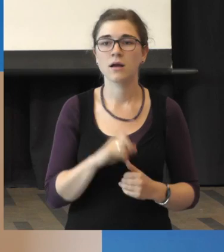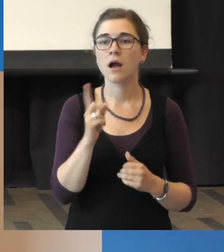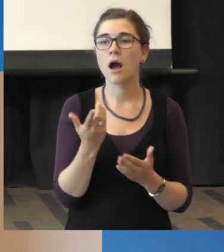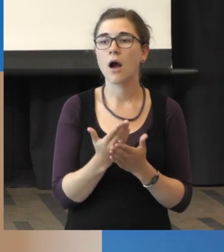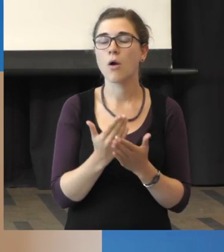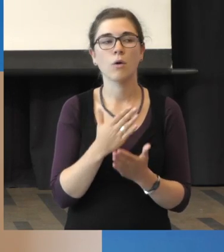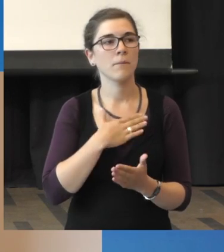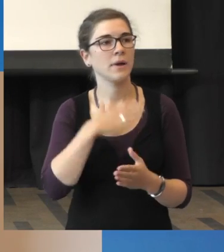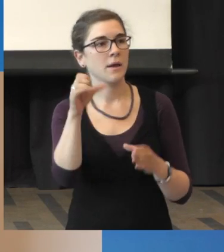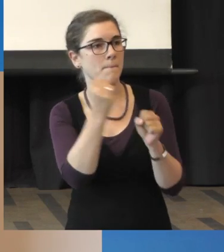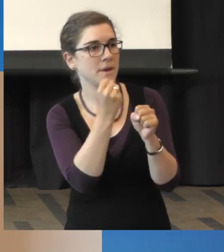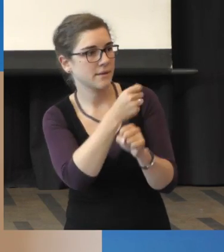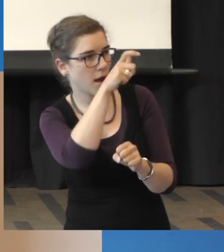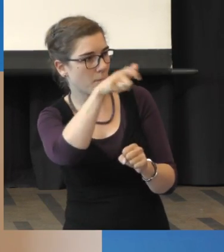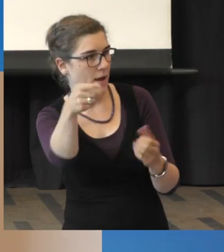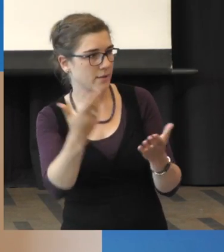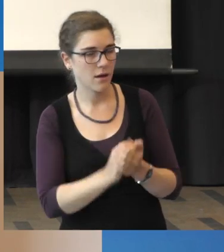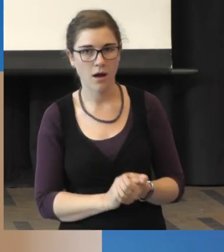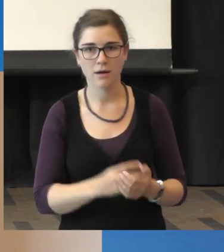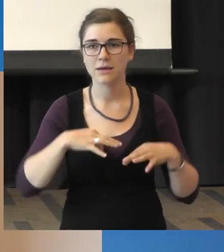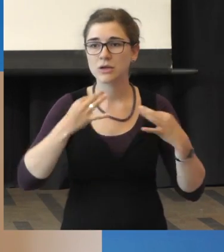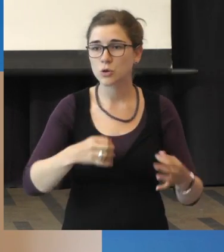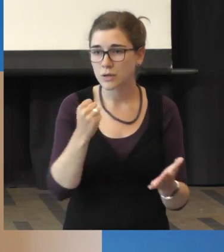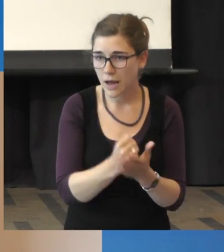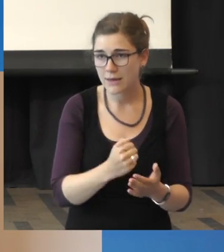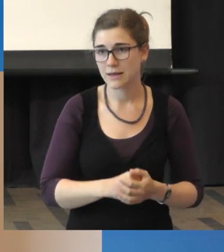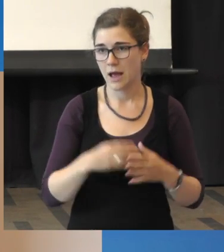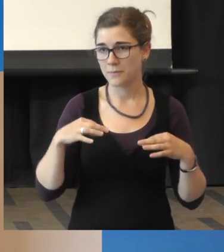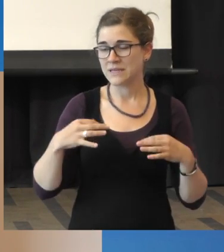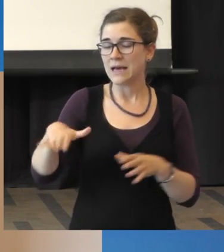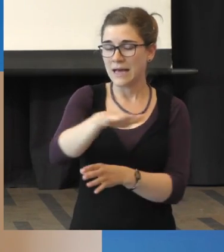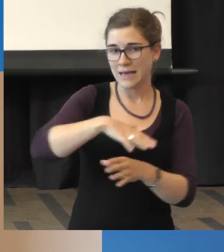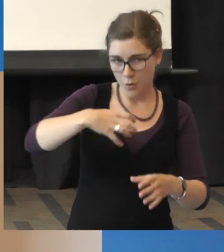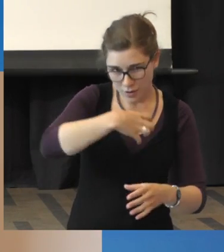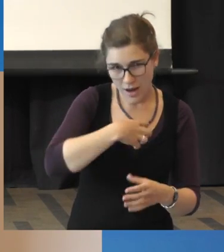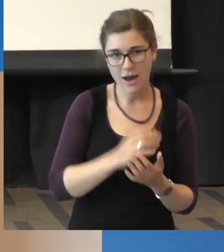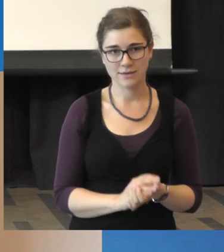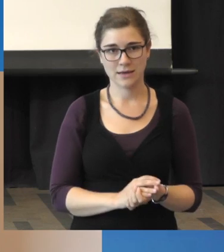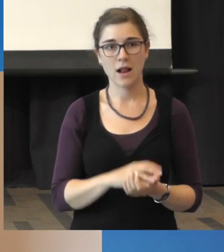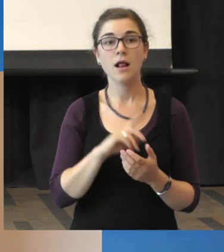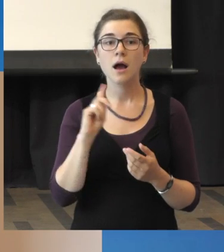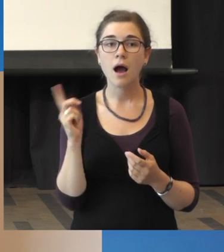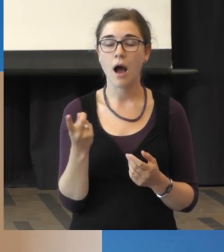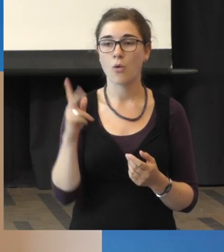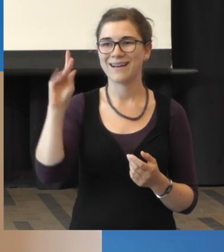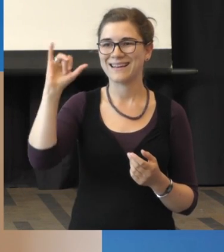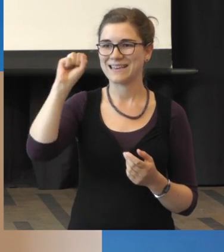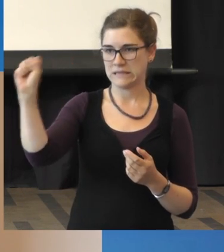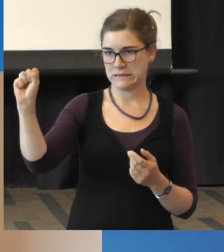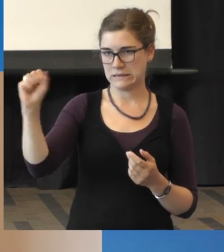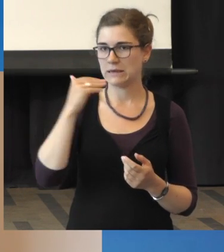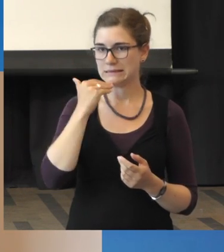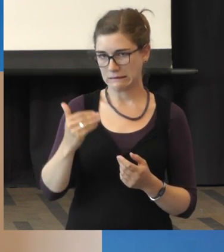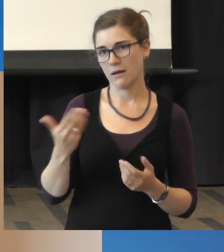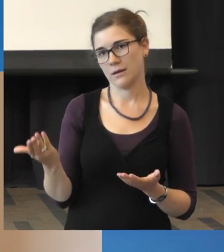an meine Mitarbeiterinnen und Mitarbeiter, dem Gesundheitsamt der Region Kassel und einschließlich der KISS, die